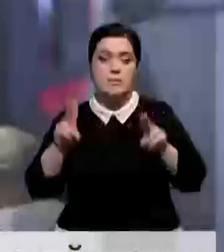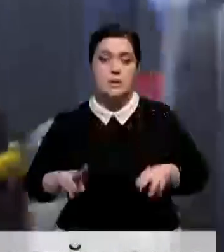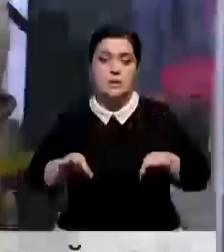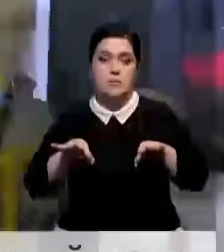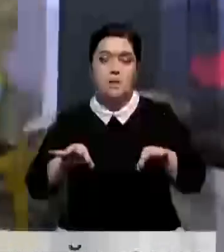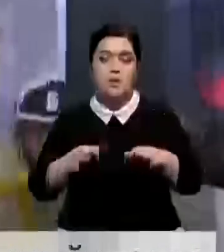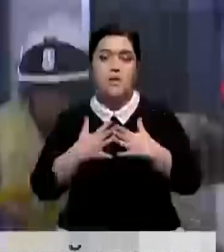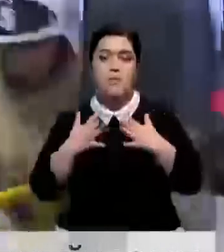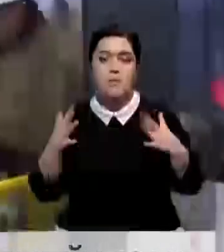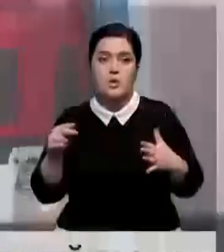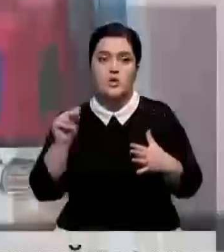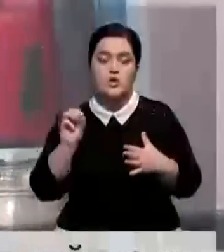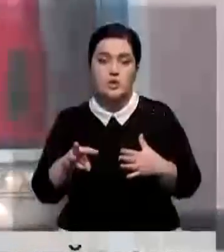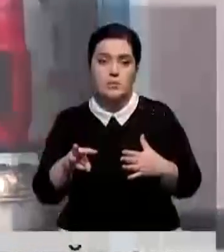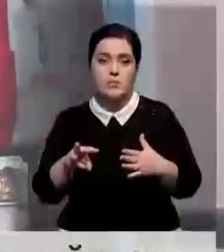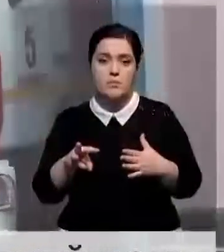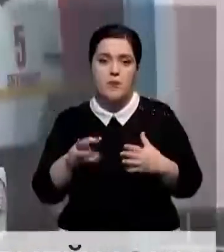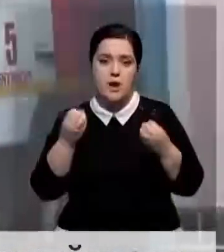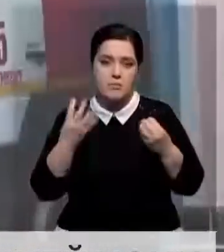Гораздо больше, чем в обычные дни.